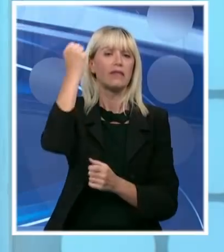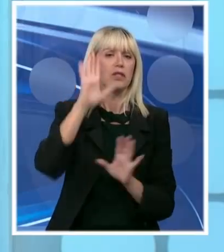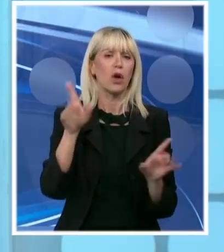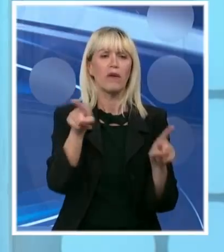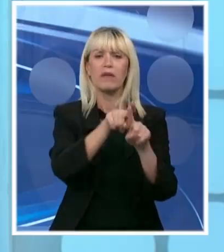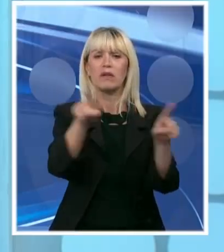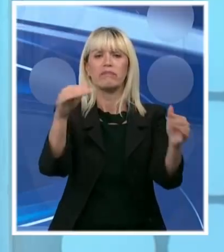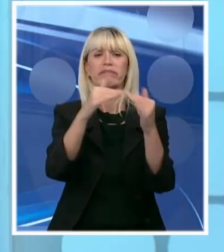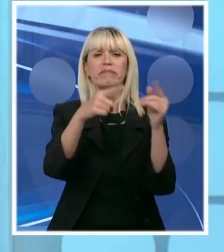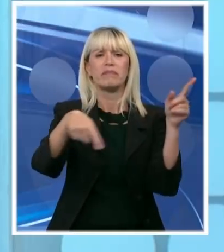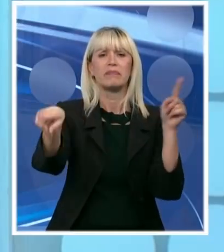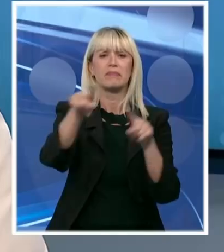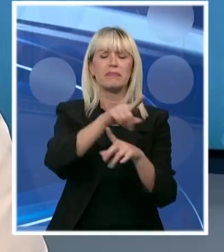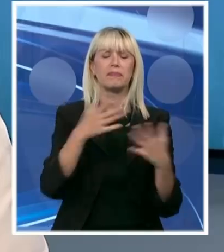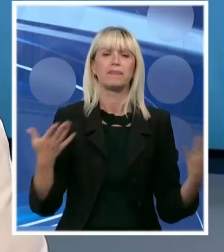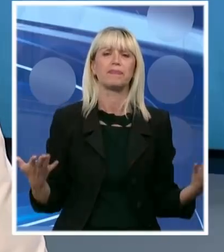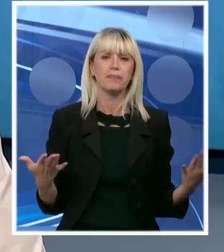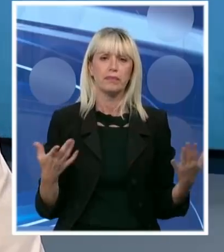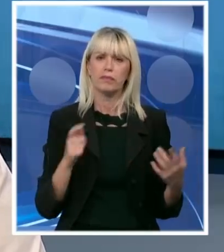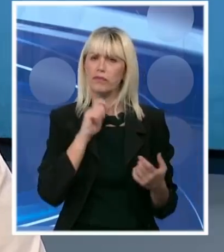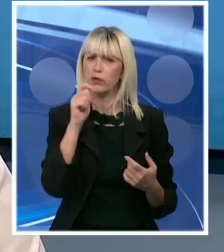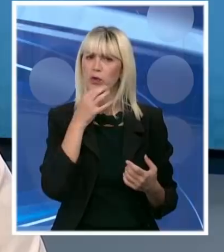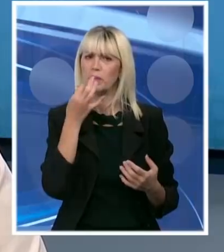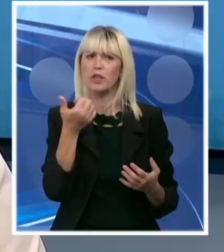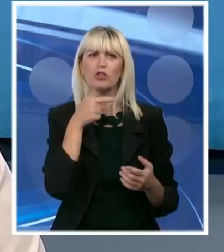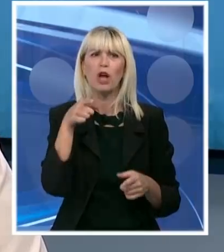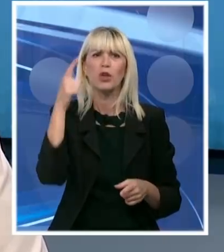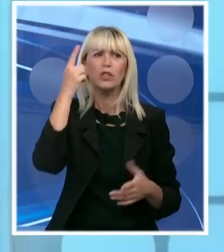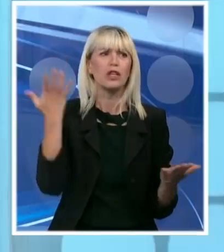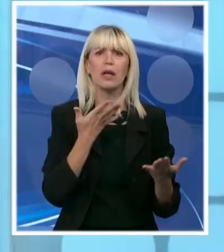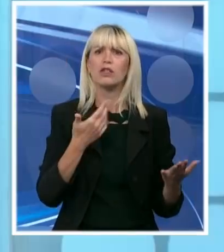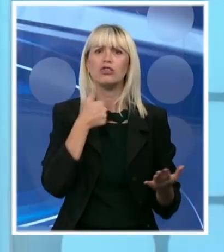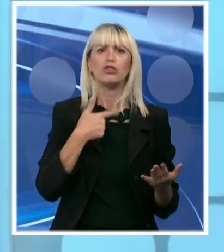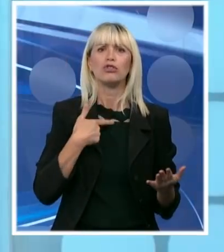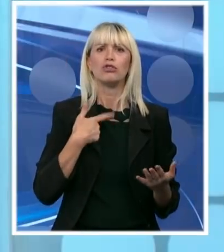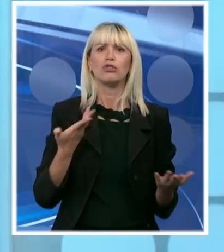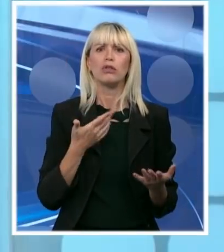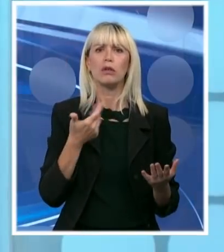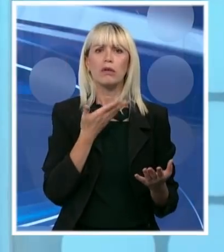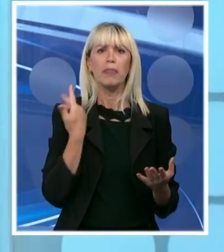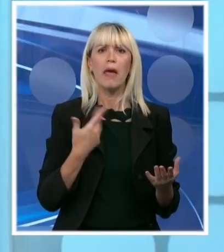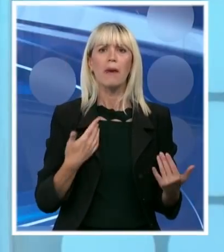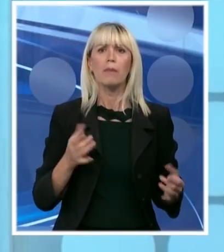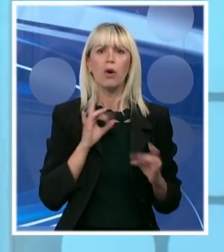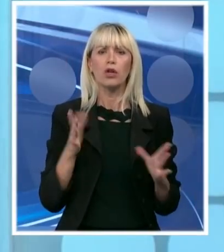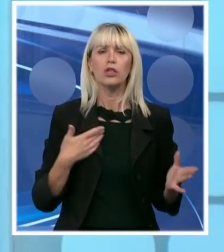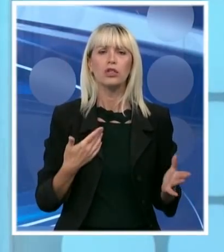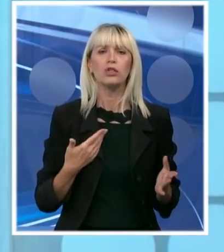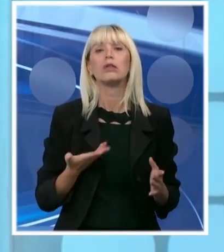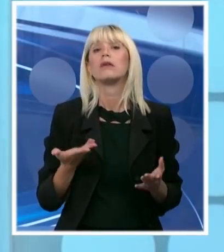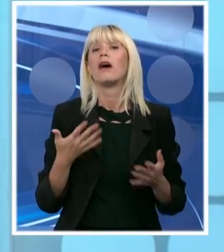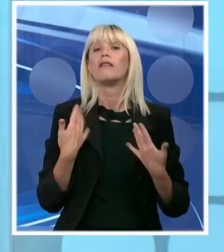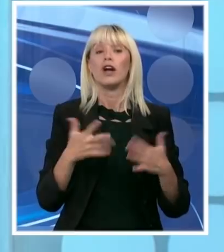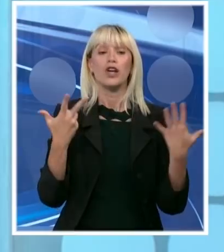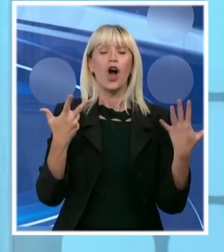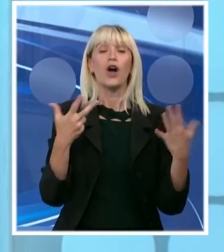da imate bilo kakvih iluzi. Što to znači? Gde je naš manevarski prostor u toj priči? Pa evo, koristili smo taj manevarski prostor osam godina, skraćiva